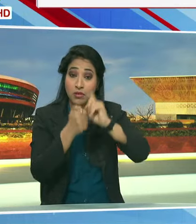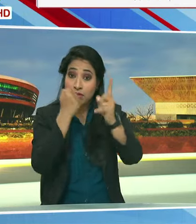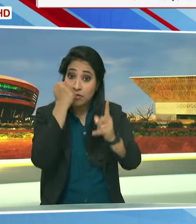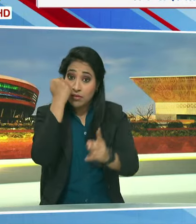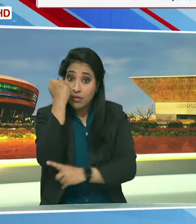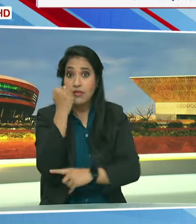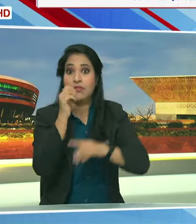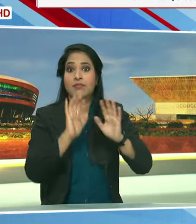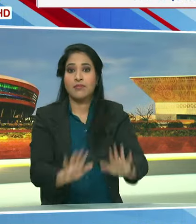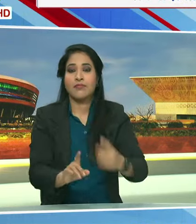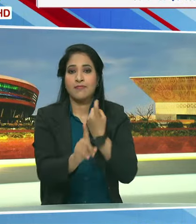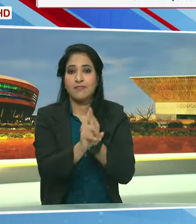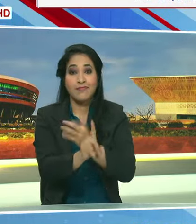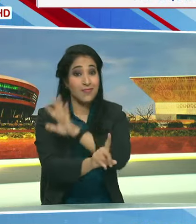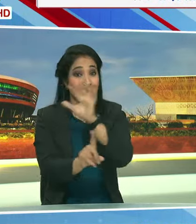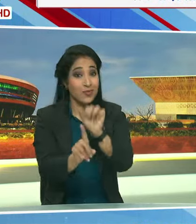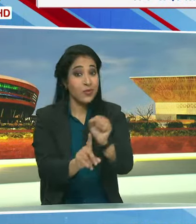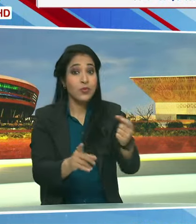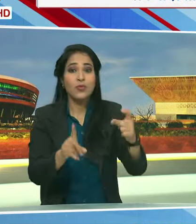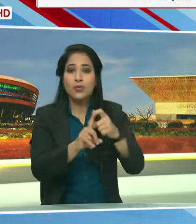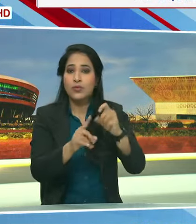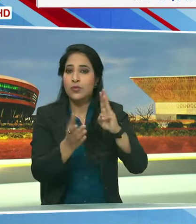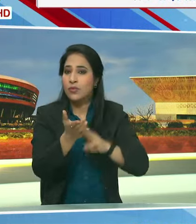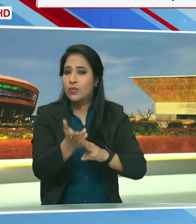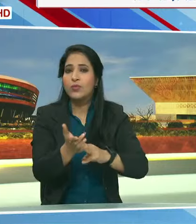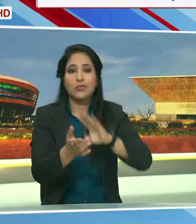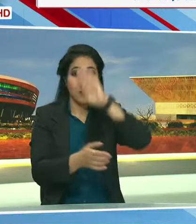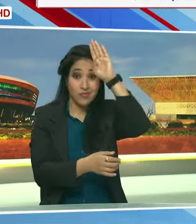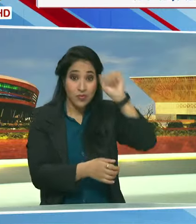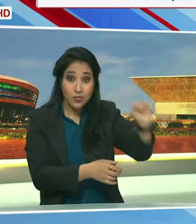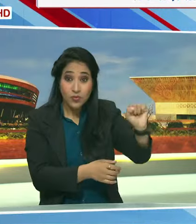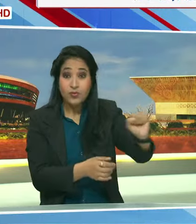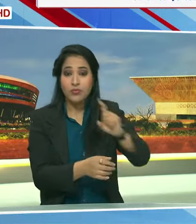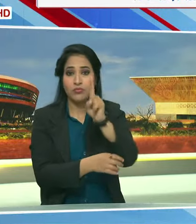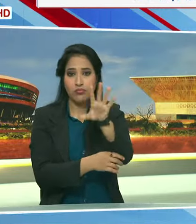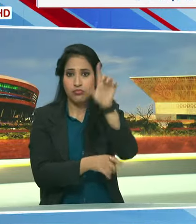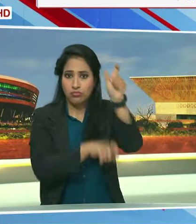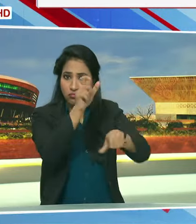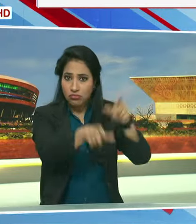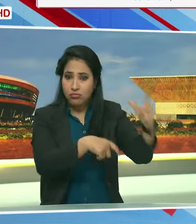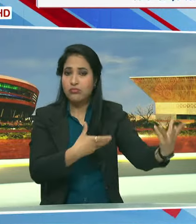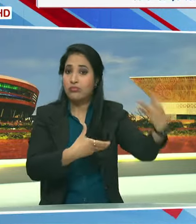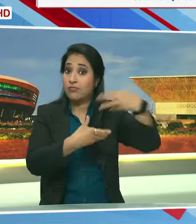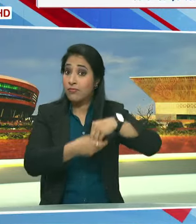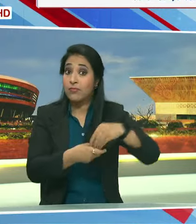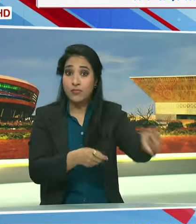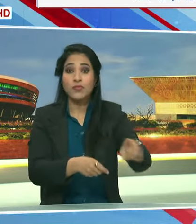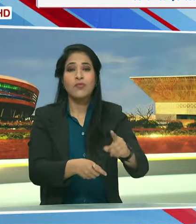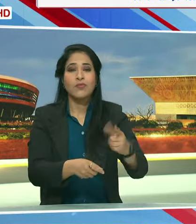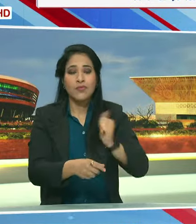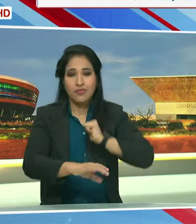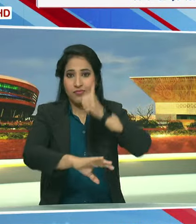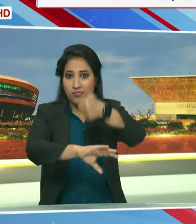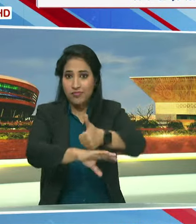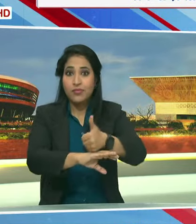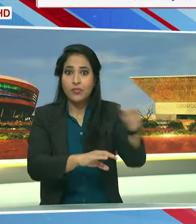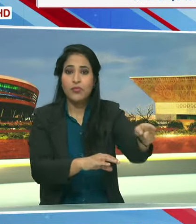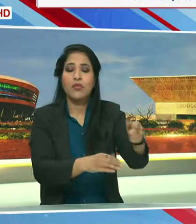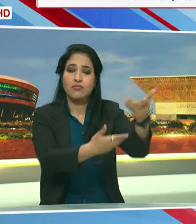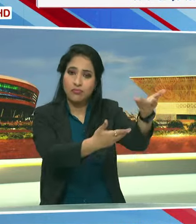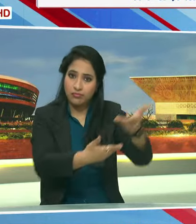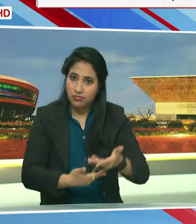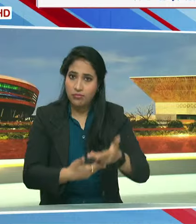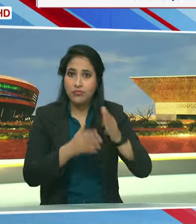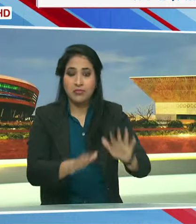चरण में हैं काशी के डूम राजा सहित पंदरह लोग प्रान प्रतिष्ठा अनुष्ठान के यजमान होंगे